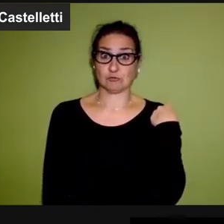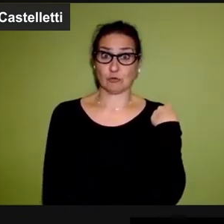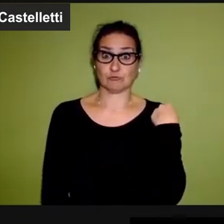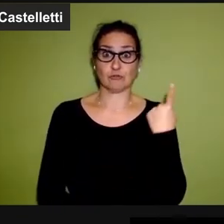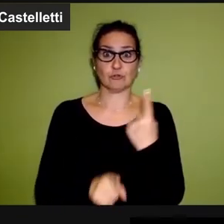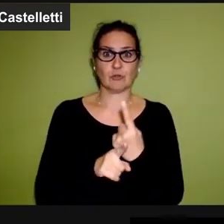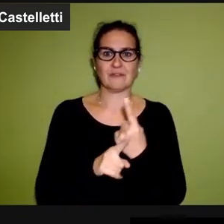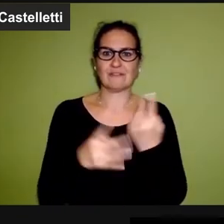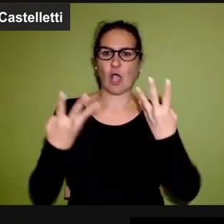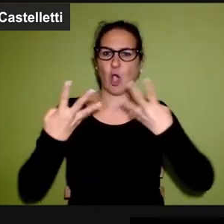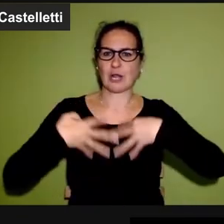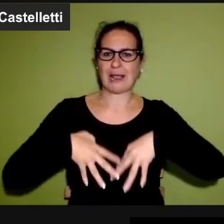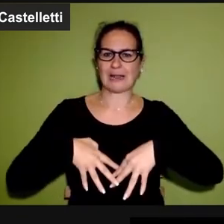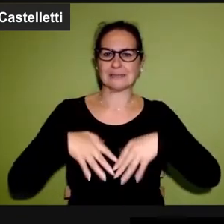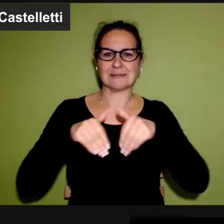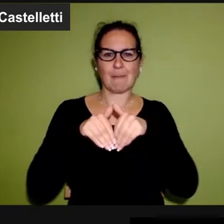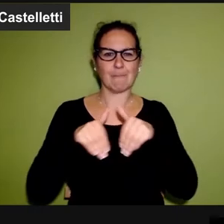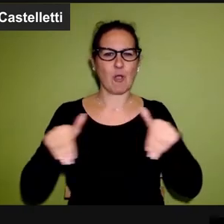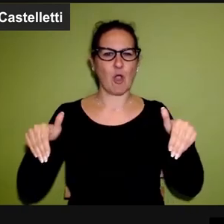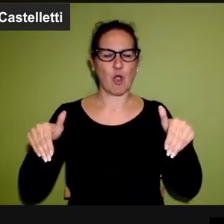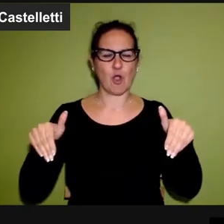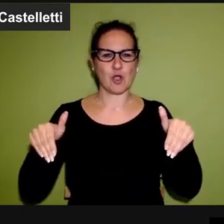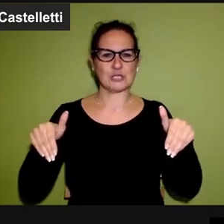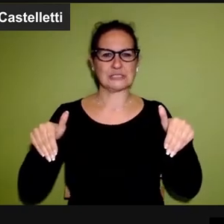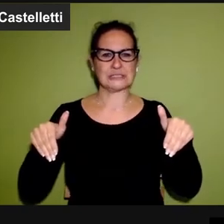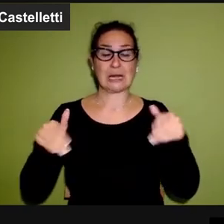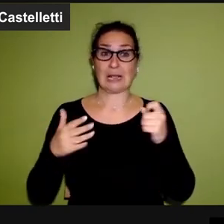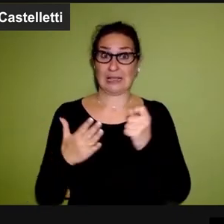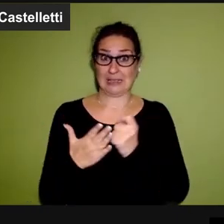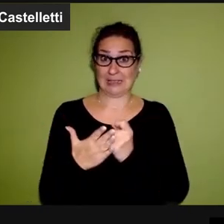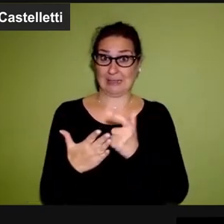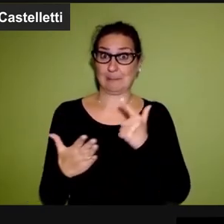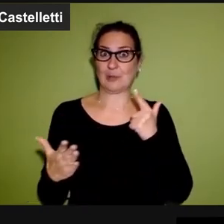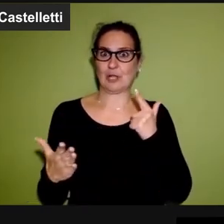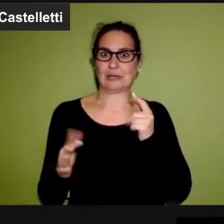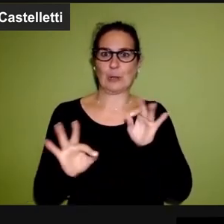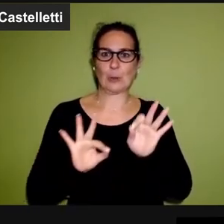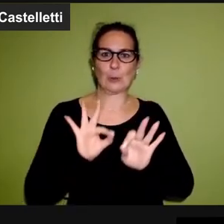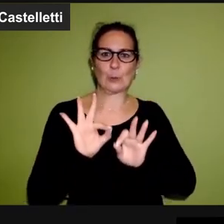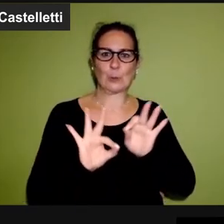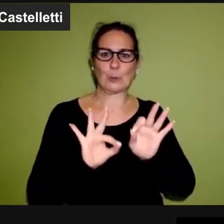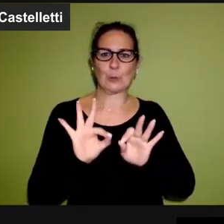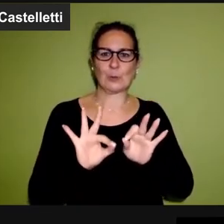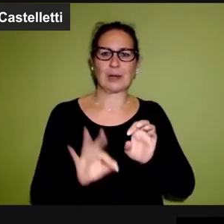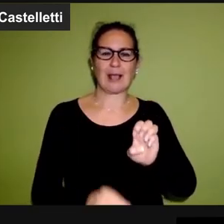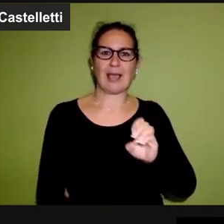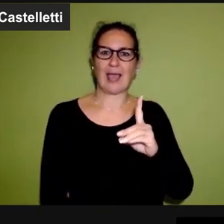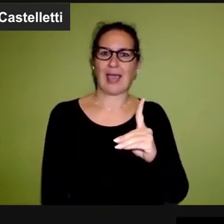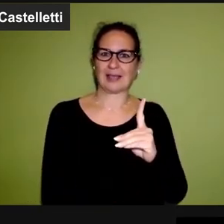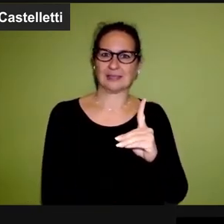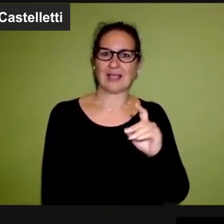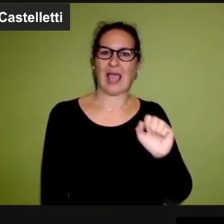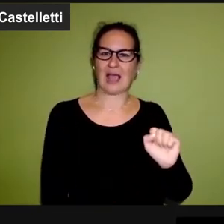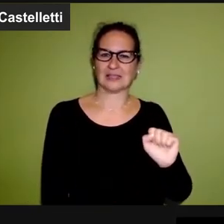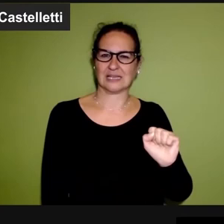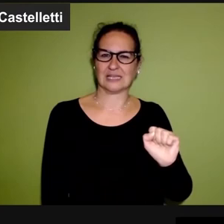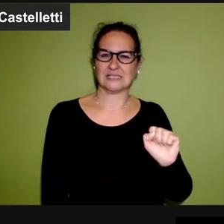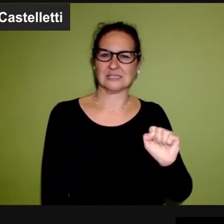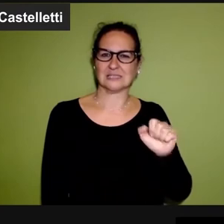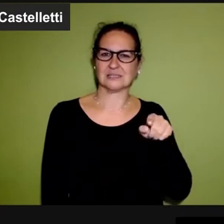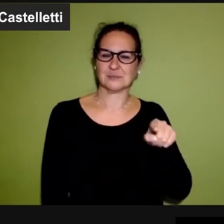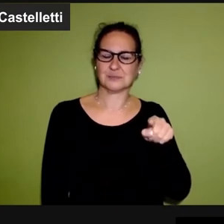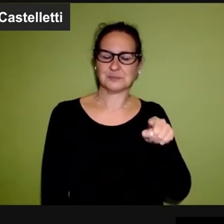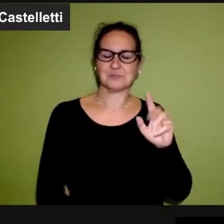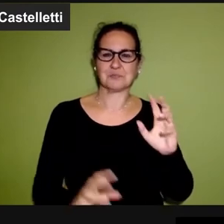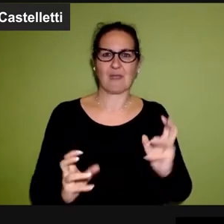L'anno passato noi avremmo dovuto organizzare una mostra di importante curata da Ed Atkins che è uno